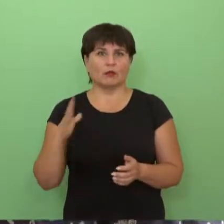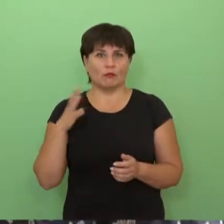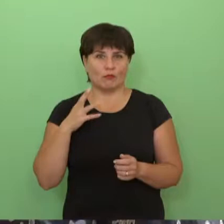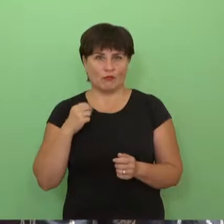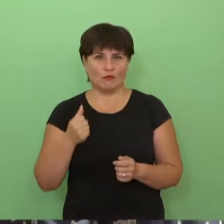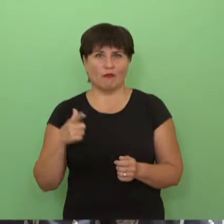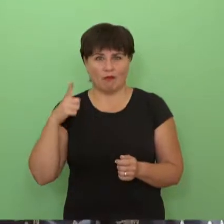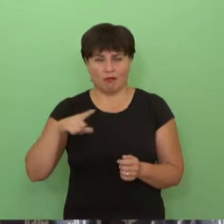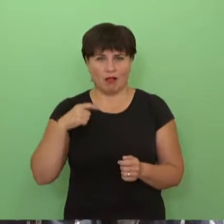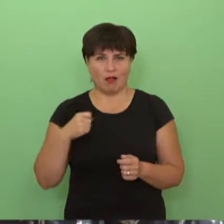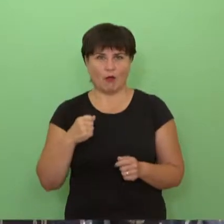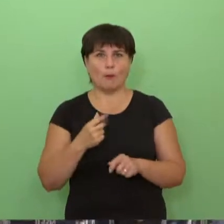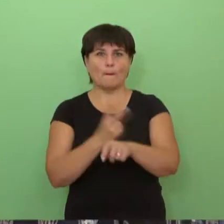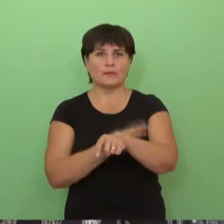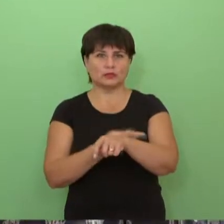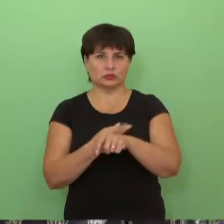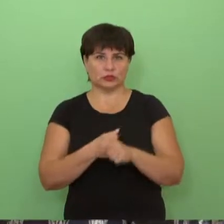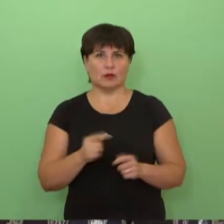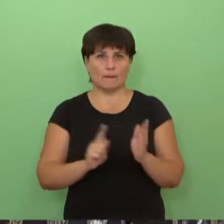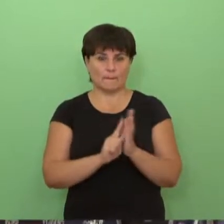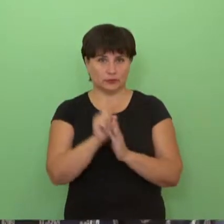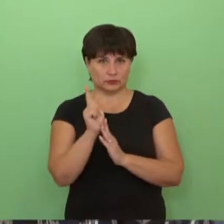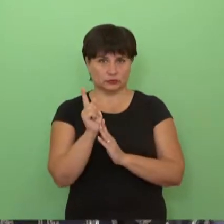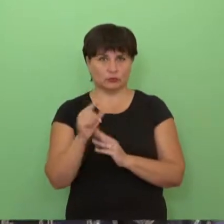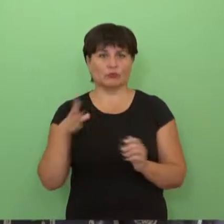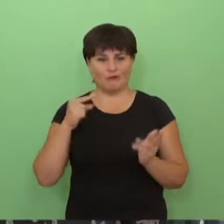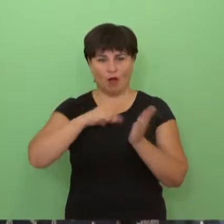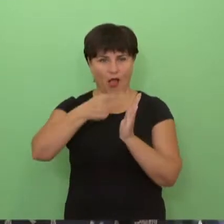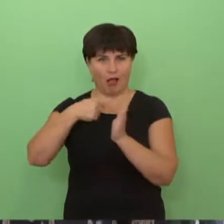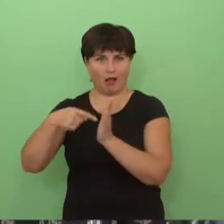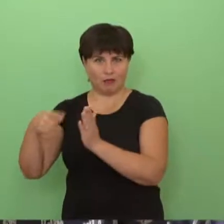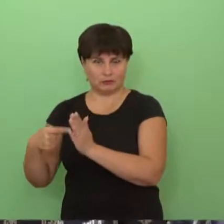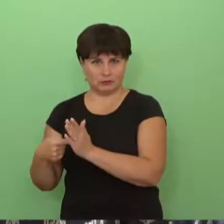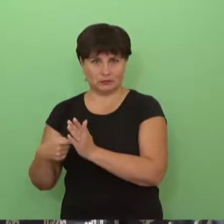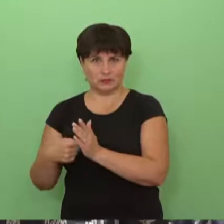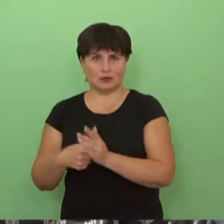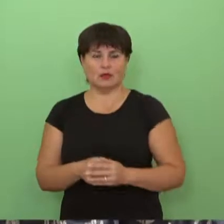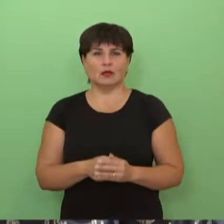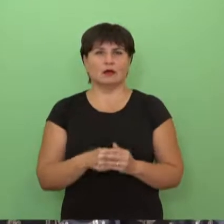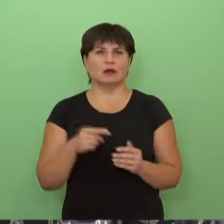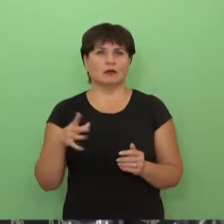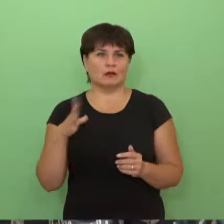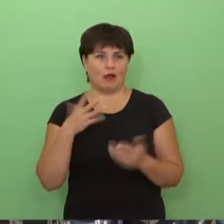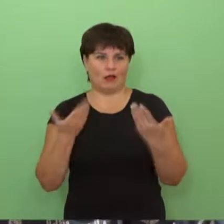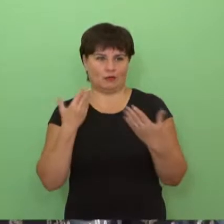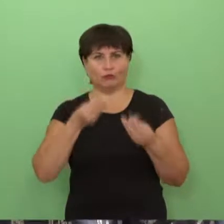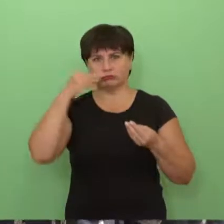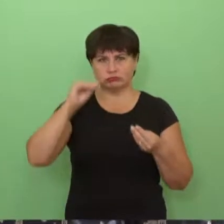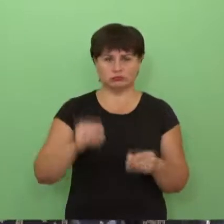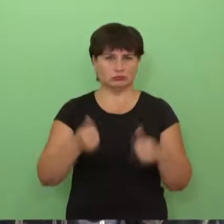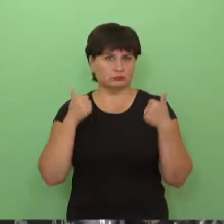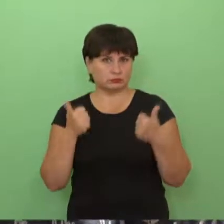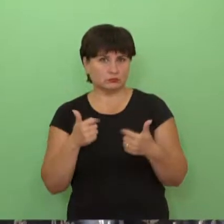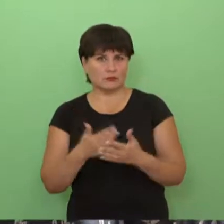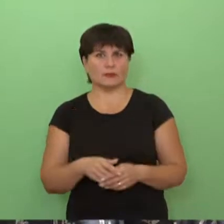asociacijų, darėm apklausą. Jos rezultatai tikrai atrodi labai optimistiškai, buvo pasėlių būklį